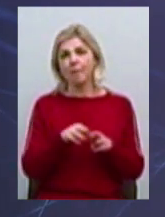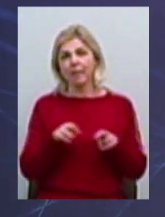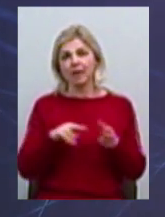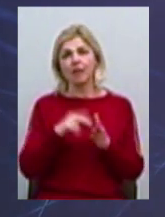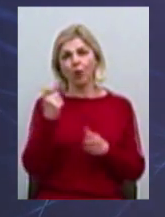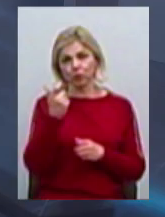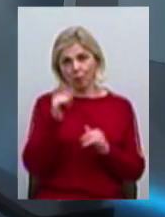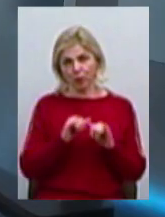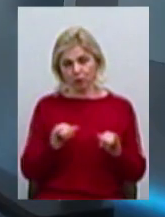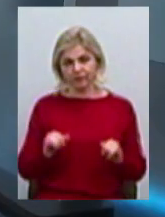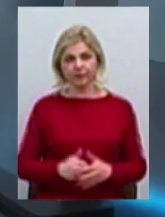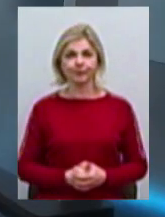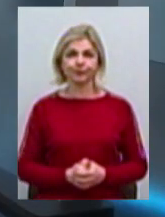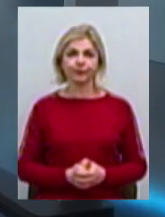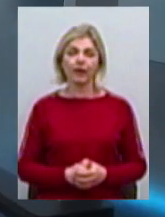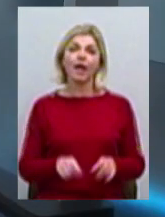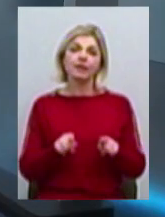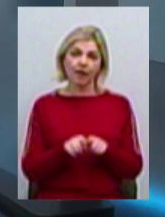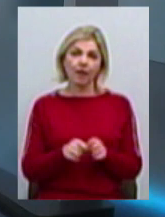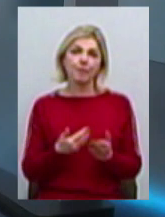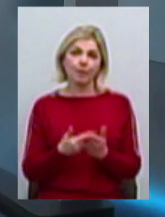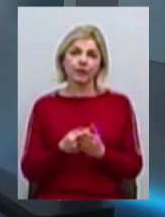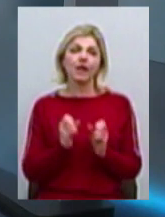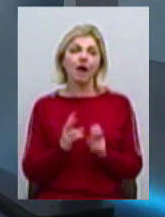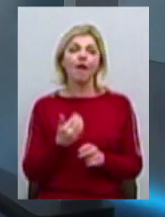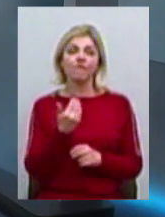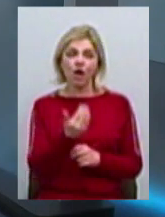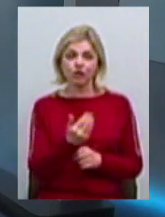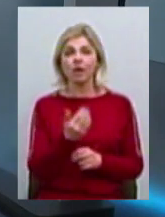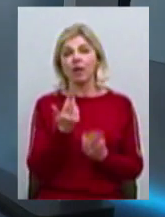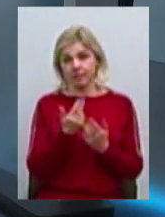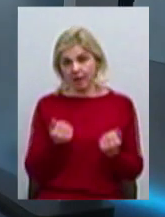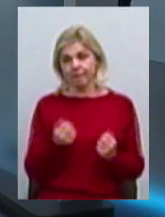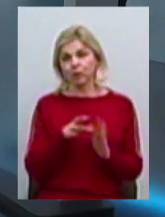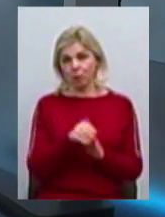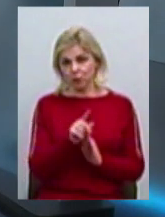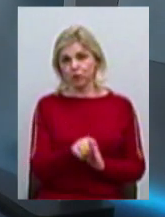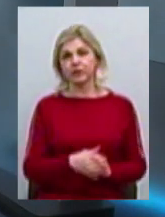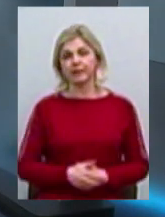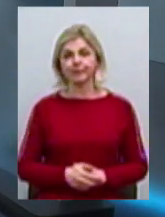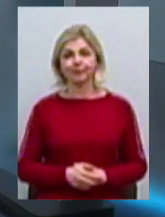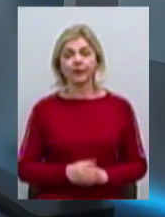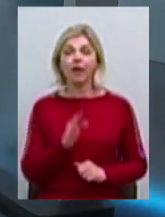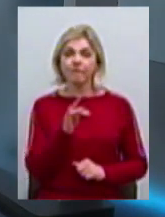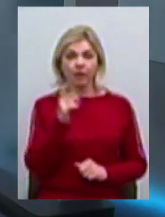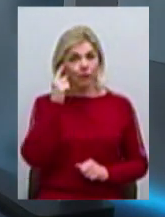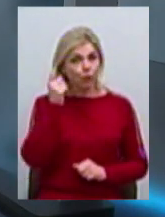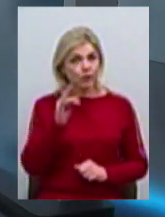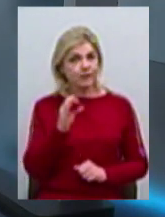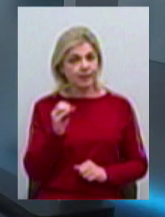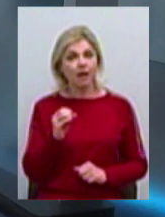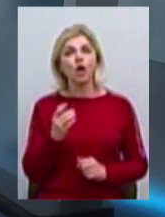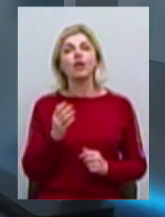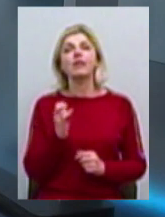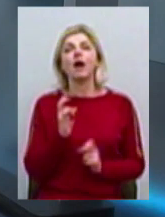Такі, приблизно, як ваш Рівнохаб, так? В тому числі, звісно, так. Ви в курсі вже, напевно,